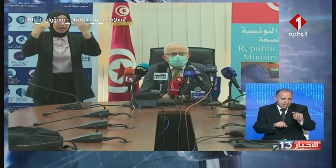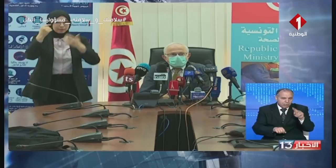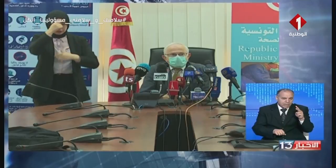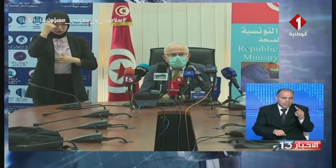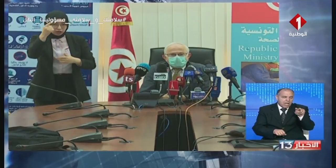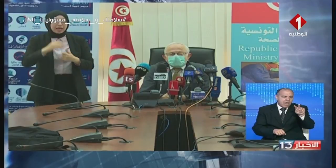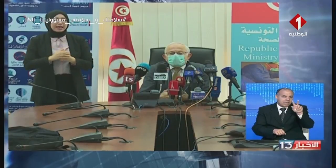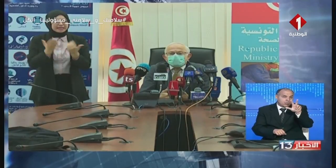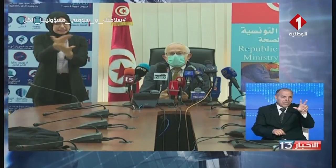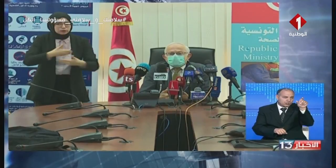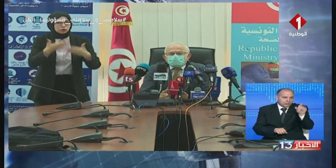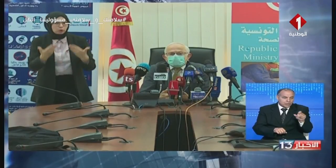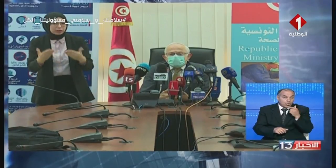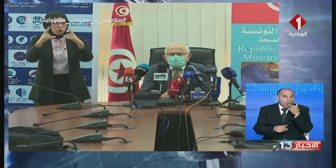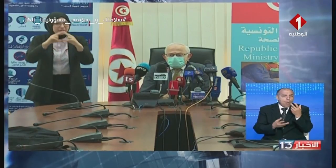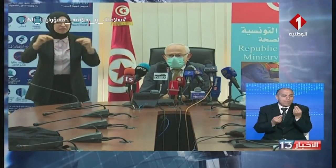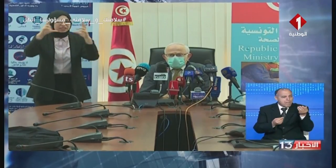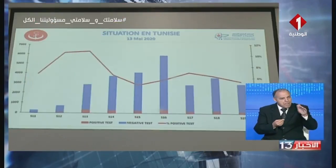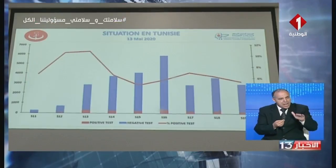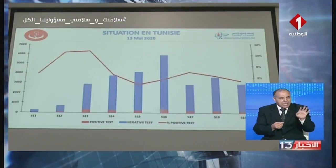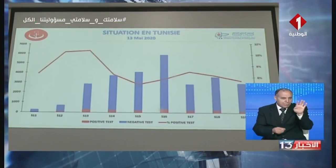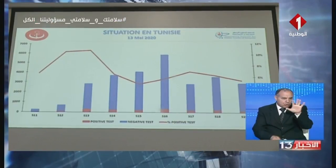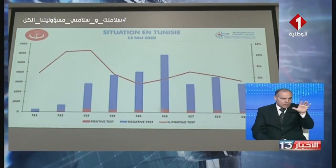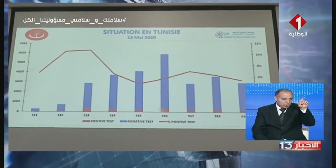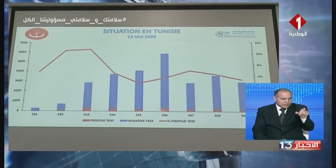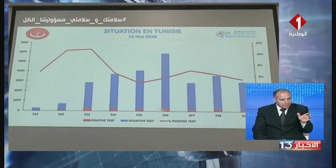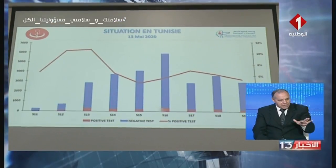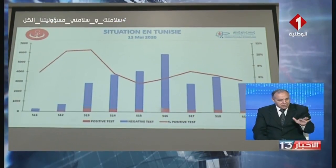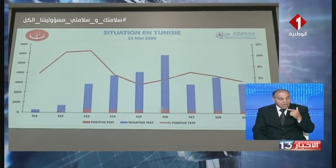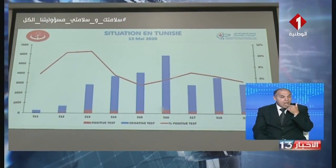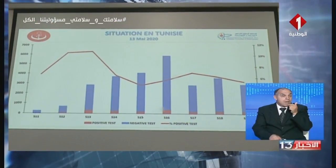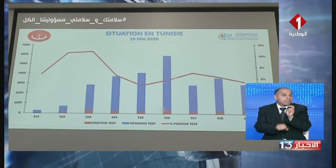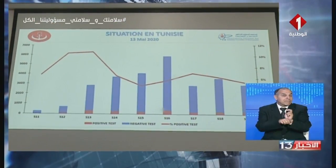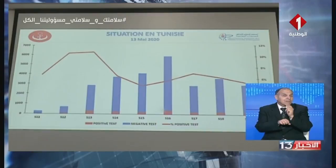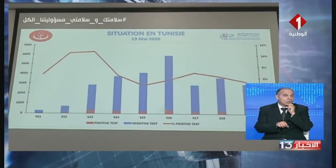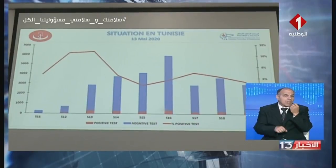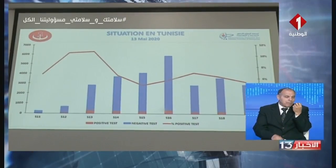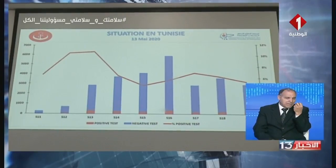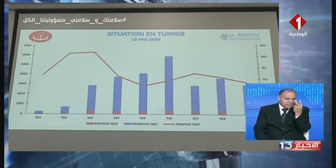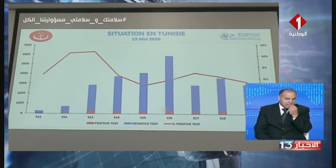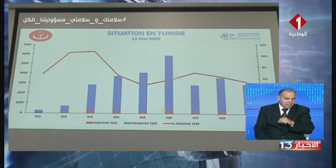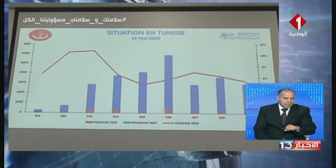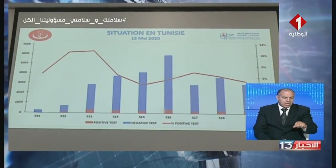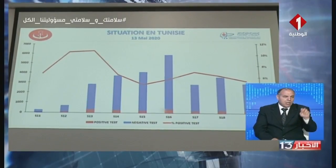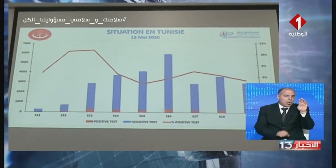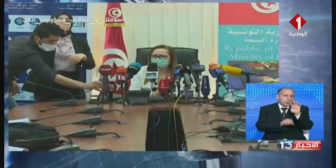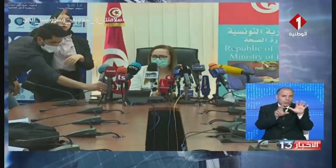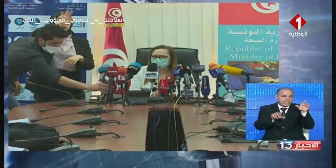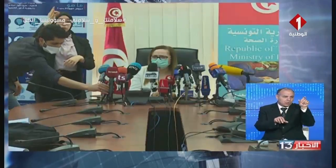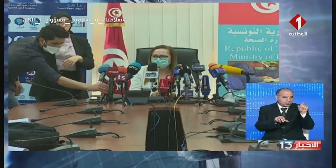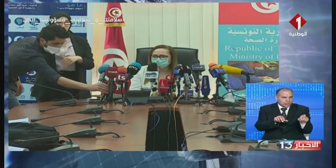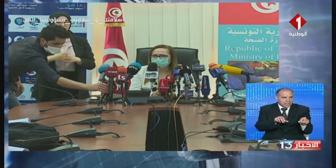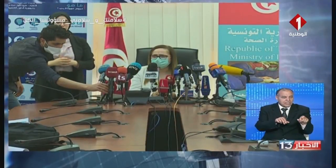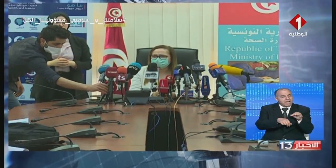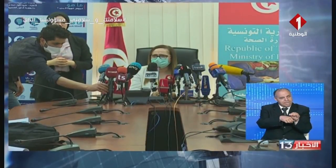حالة وعدد الوفيات 45 فيما ما زالت 248 حالة